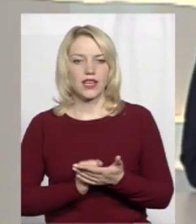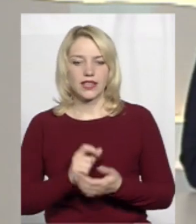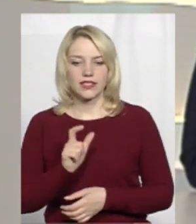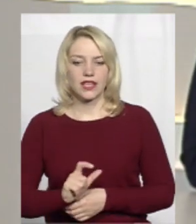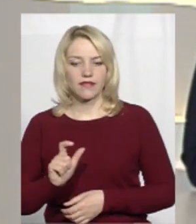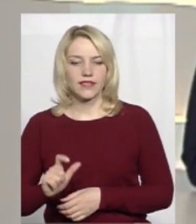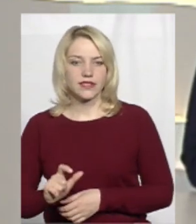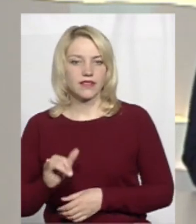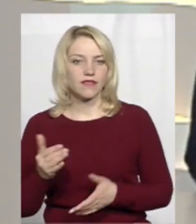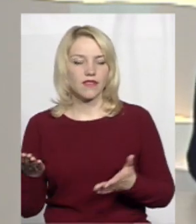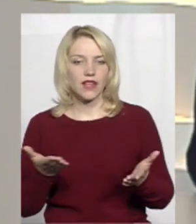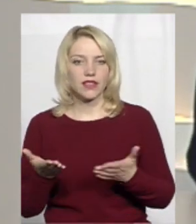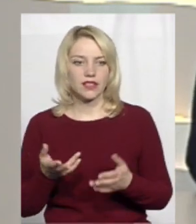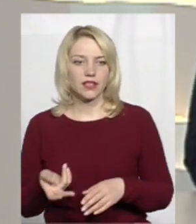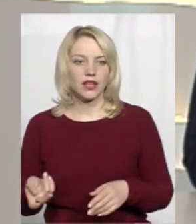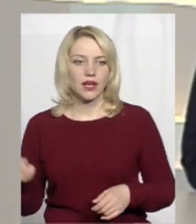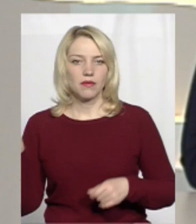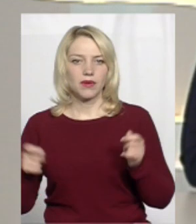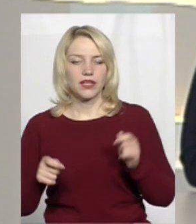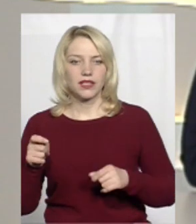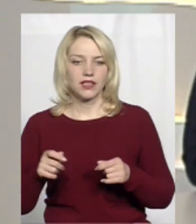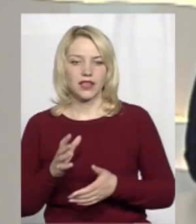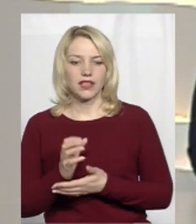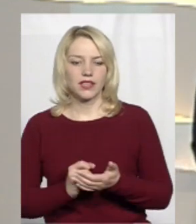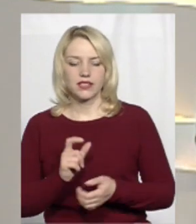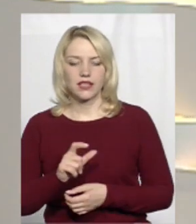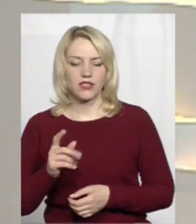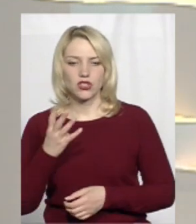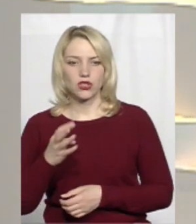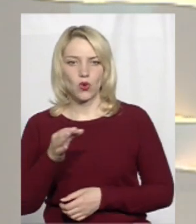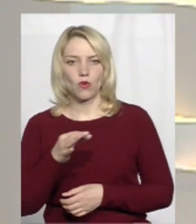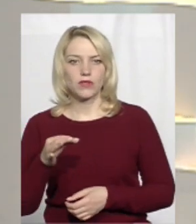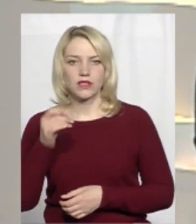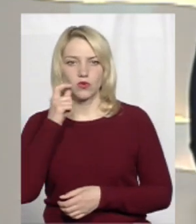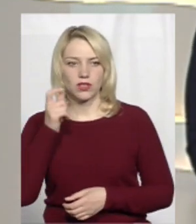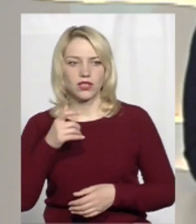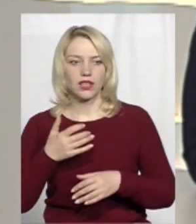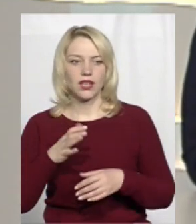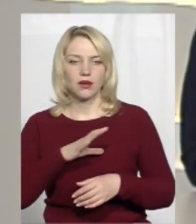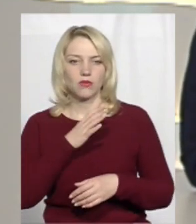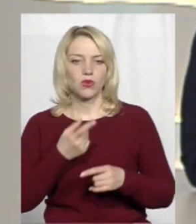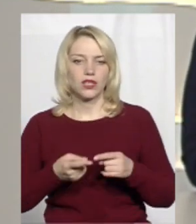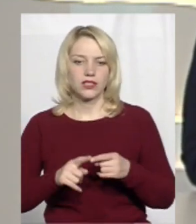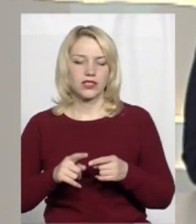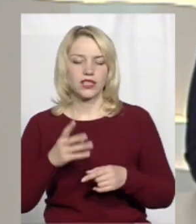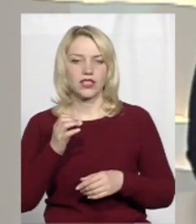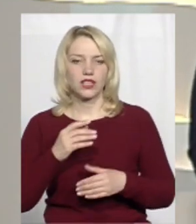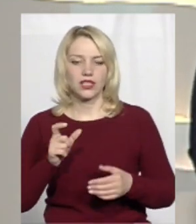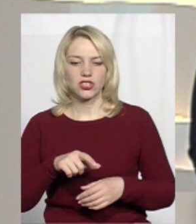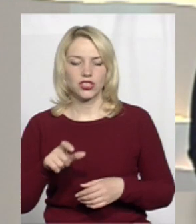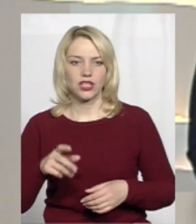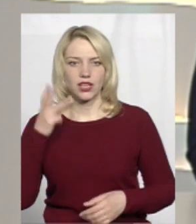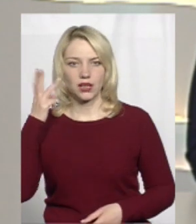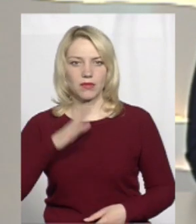на які приїхали резервісти з чотирьох областей України, були серед них і жителі Хмельниччини.